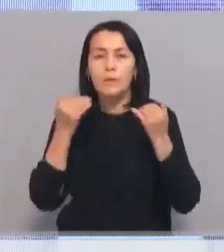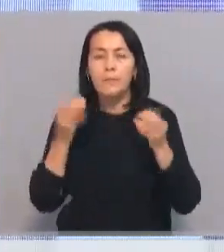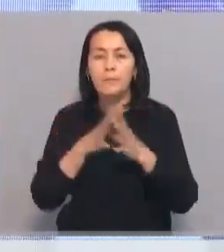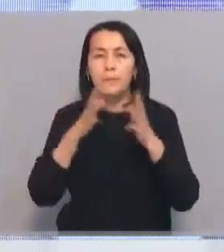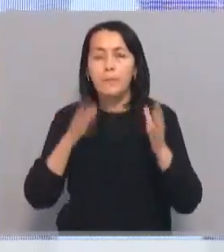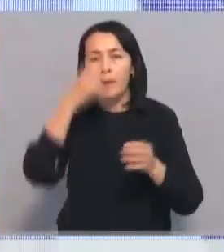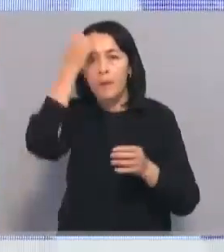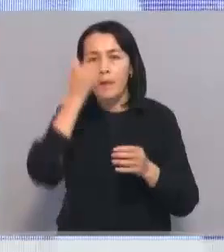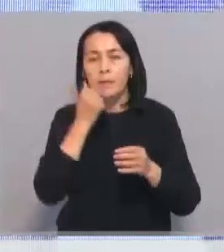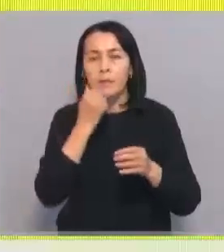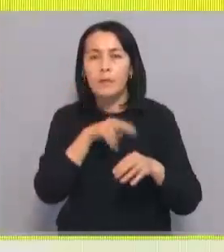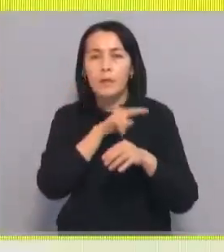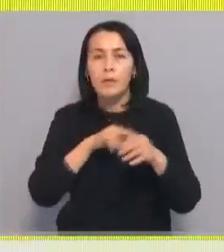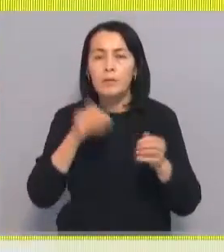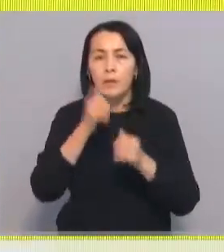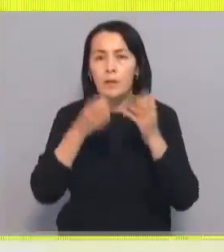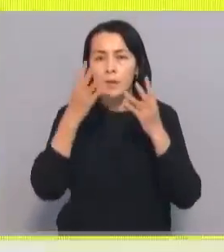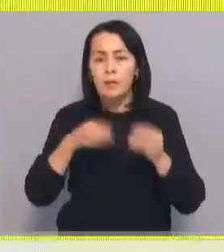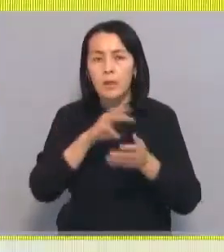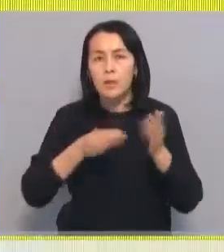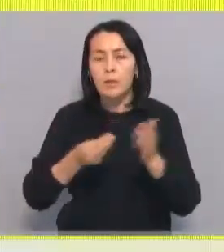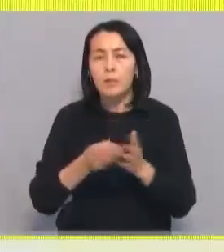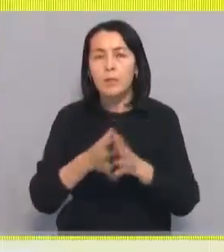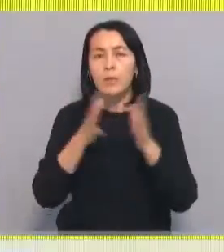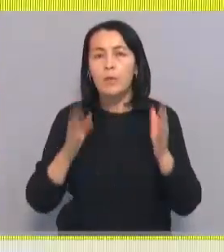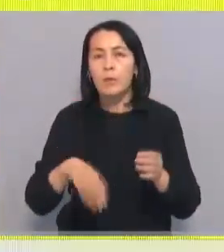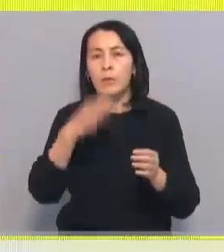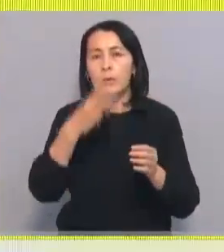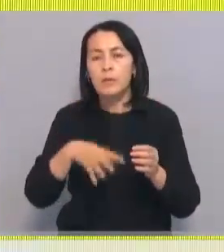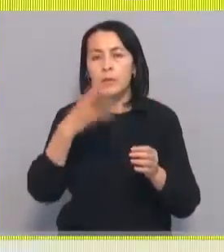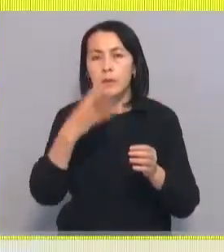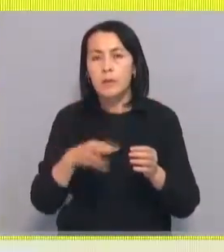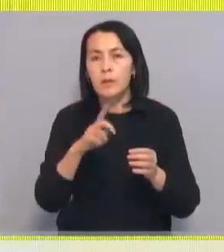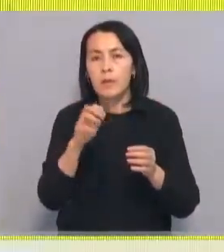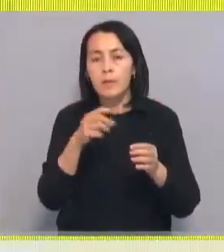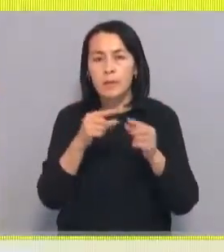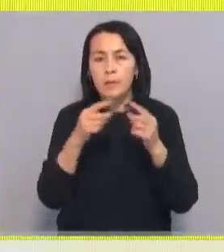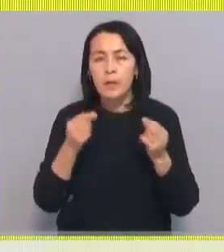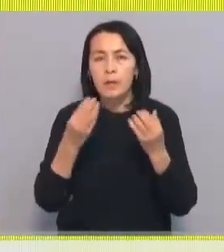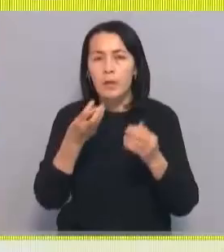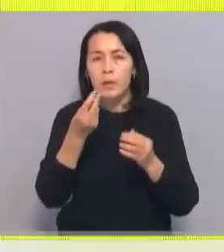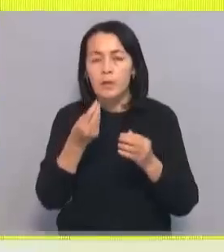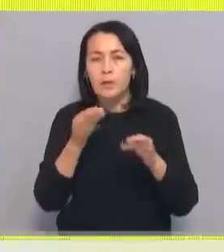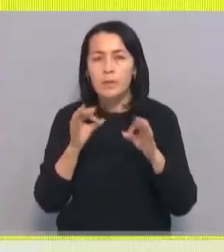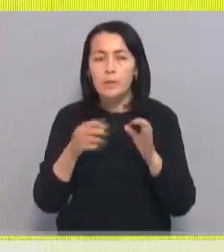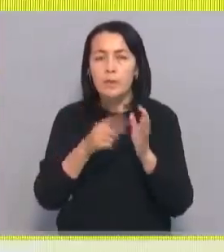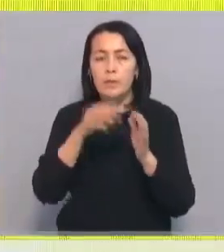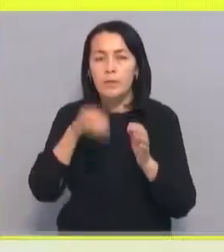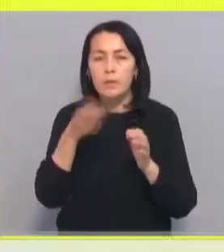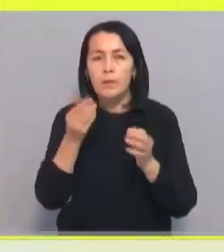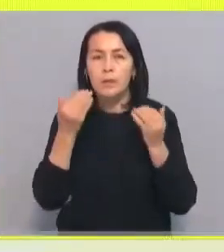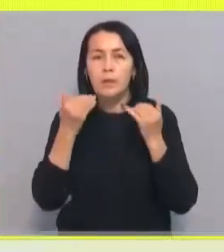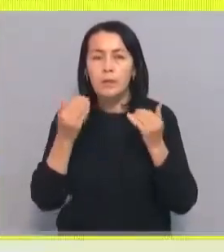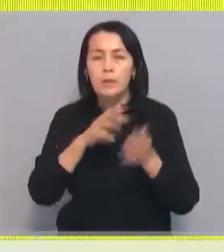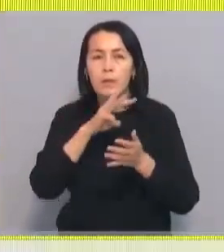Большое спасибо правоохранителям. Каждый день штрафовали около 30-40 безбилетников. Сумма штрафа примерно 7 тысяч тенге.